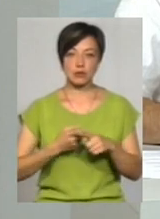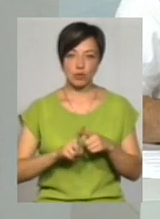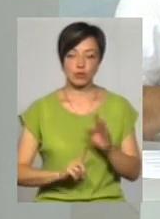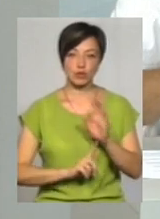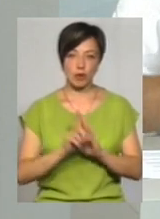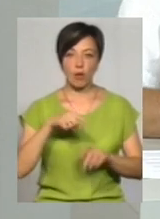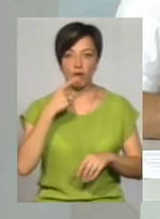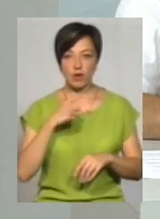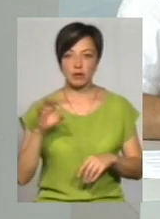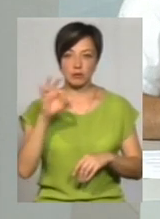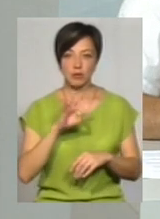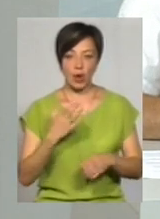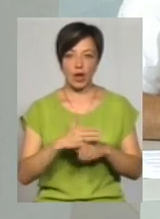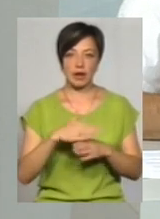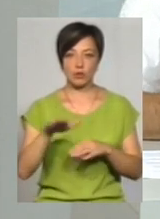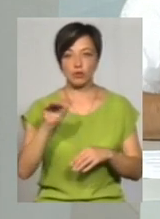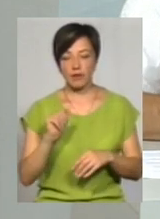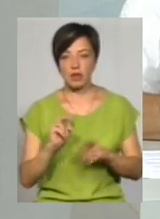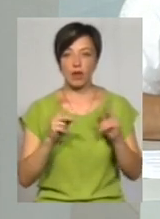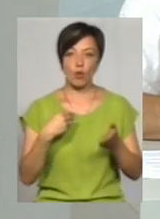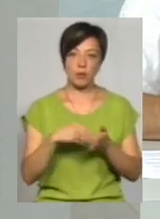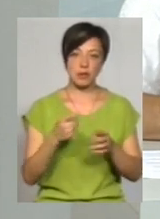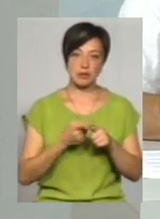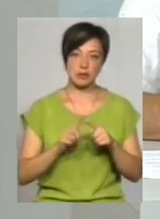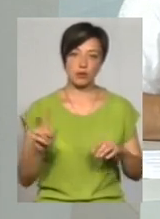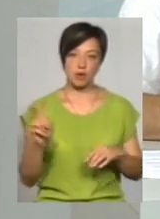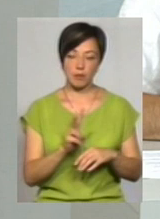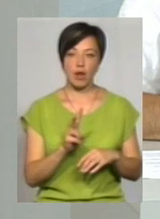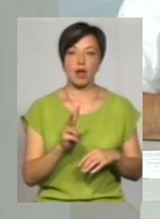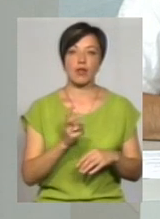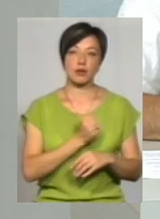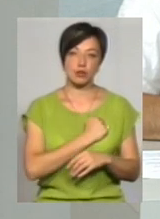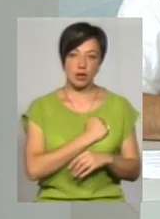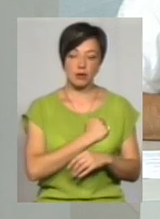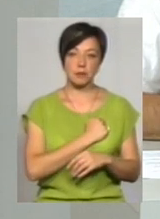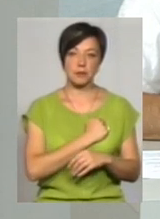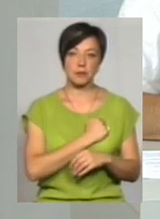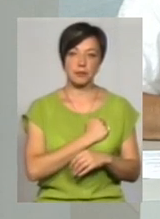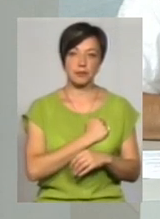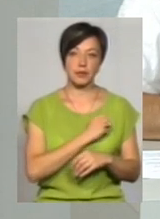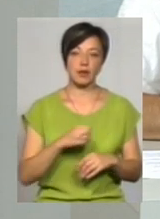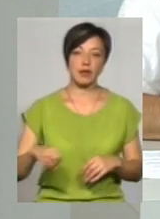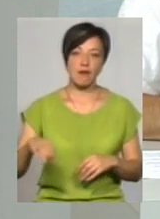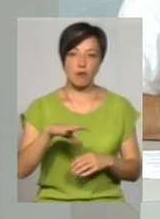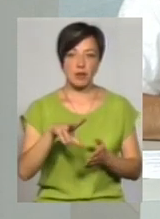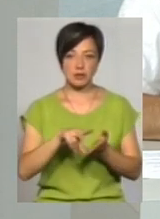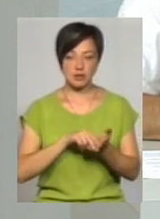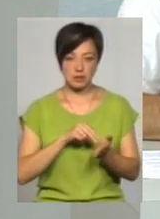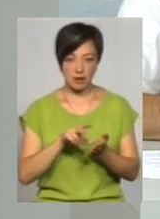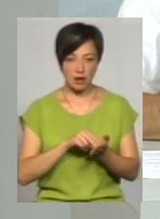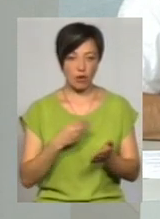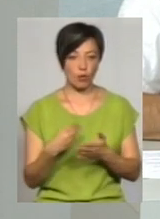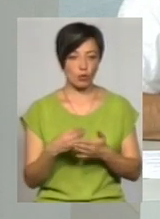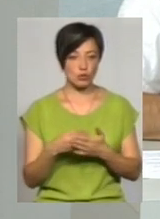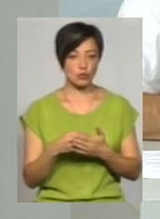почнемо говорити про кредитування, чи як купити цей тролейбус. Тролейбус, на жаль, в європейського зразка, він